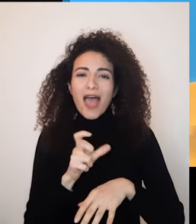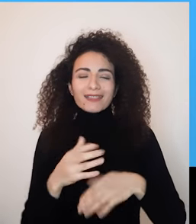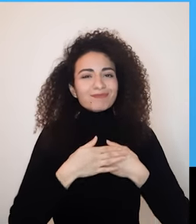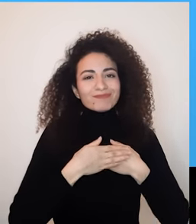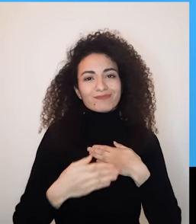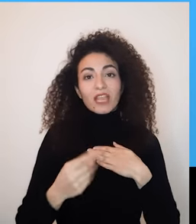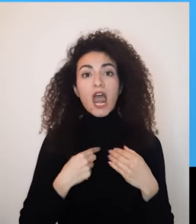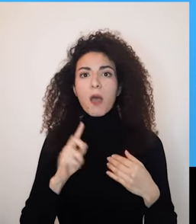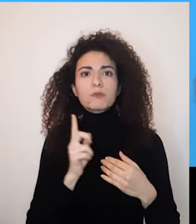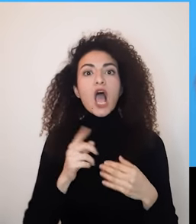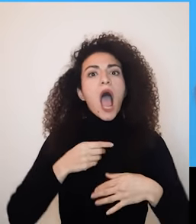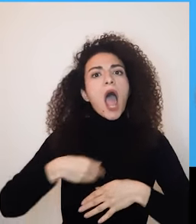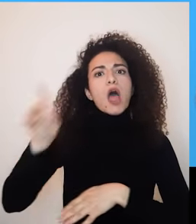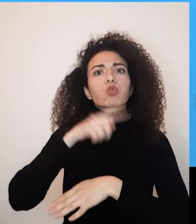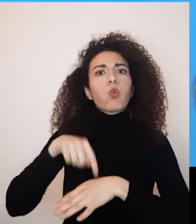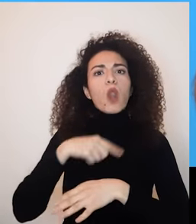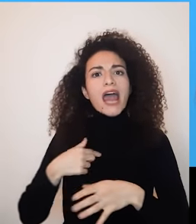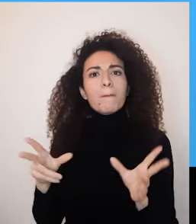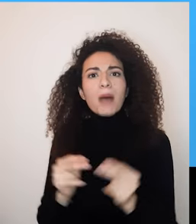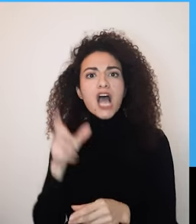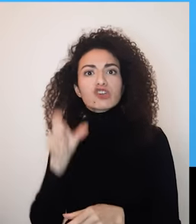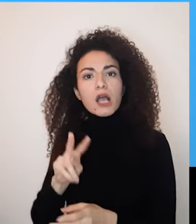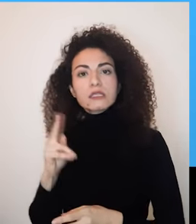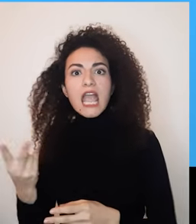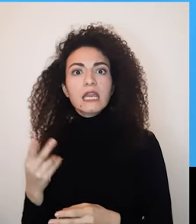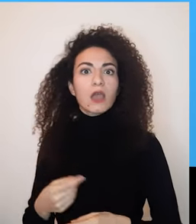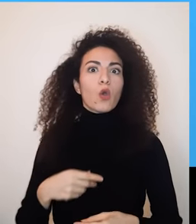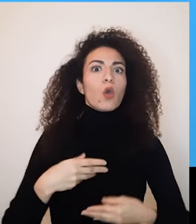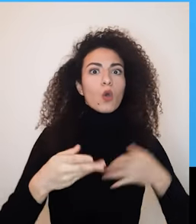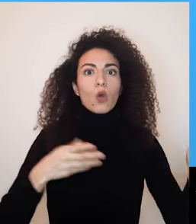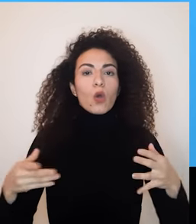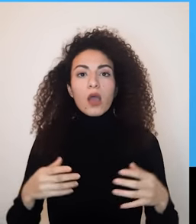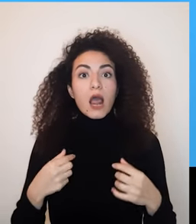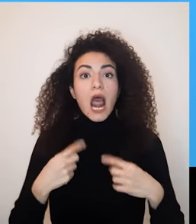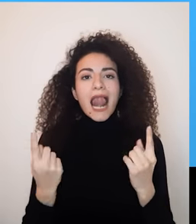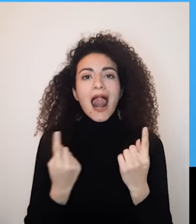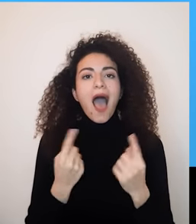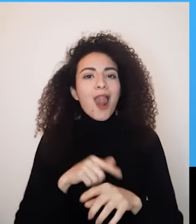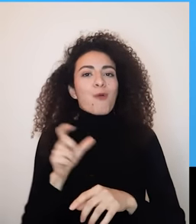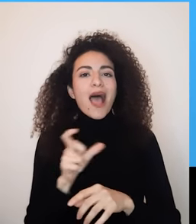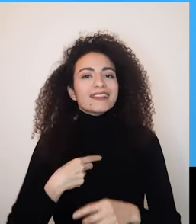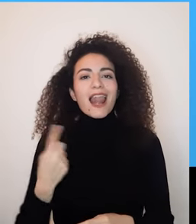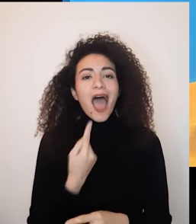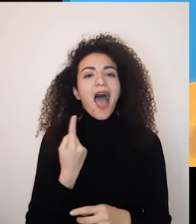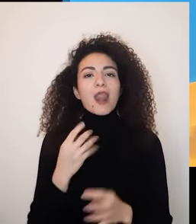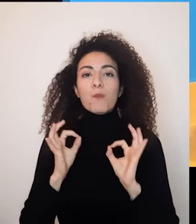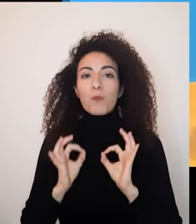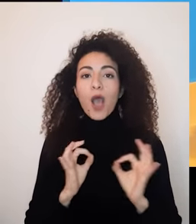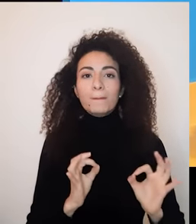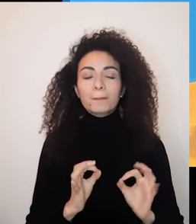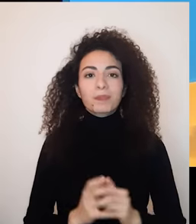بيعززها وبيحميني من الزوبان بالآخر فعلاقة الشركين والاستدامة ترتكز على المساكنة بين خصوصيتين